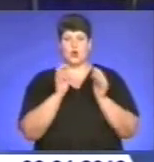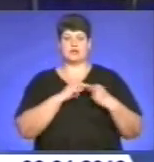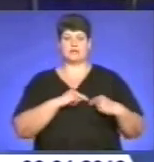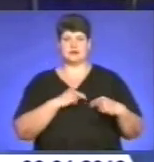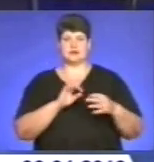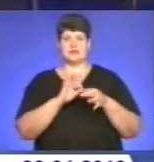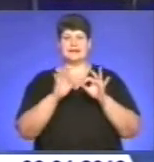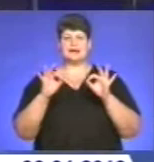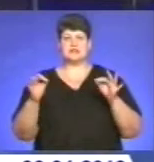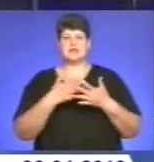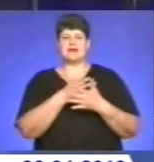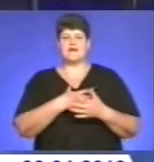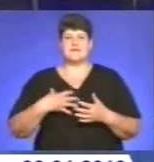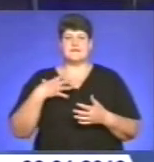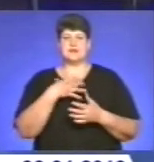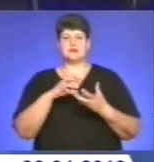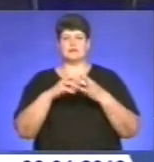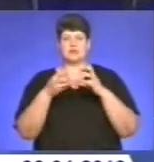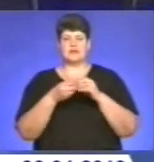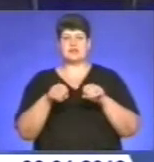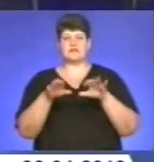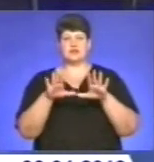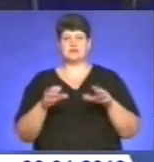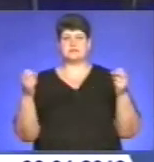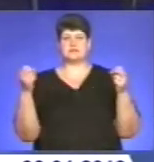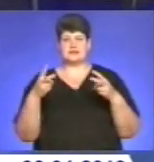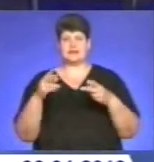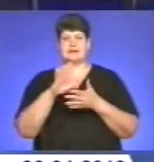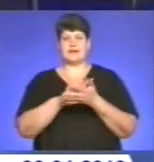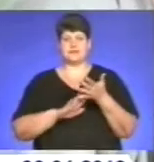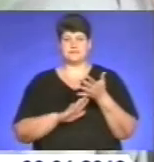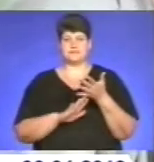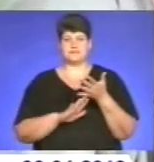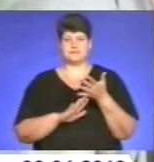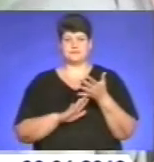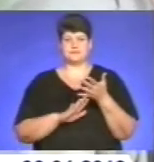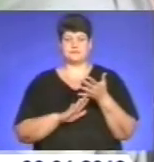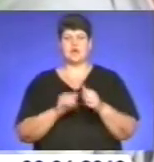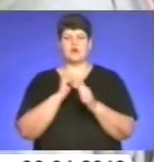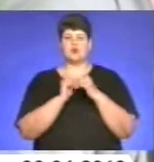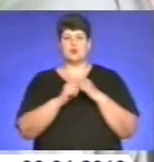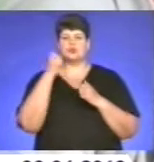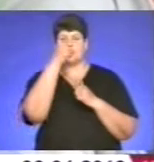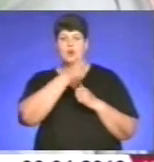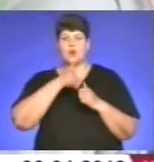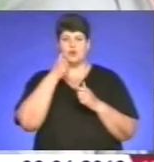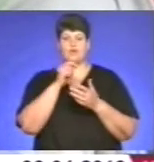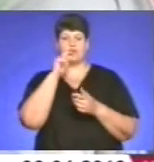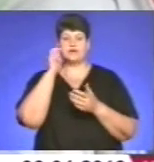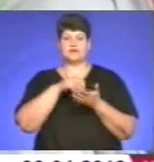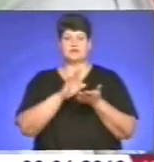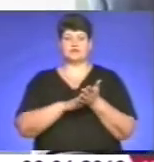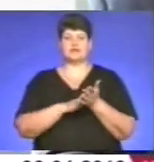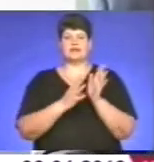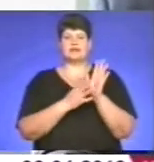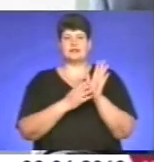Детальніше про найактуальніші проблеми, які вирішували фахівці – далі. Щороку в Україні реєструється від 5 до